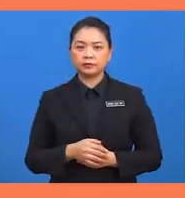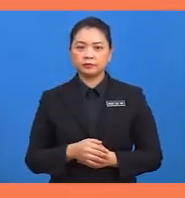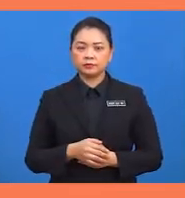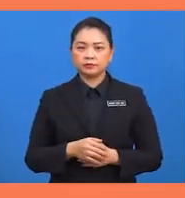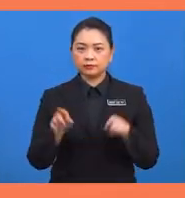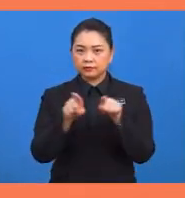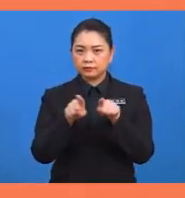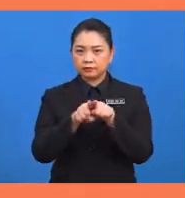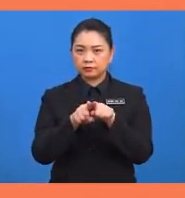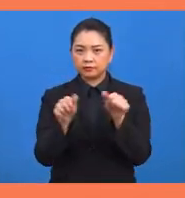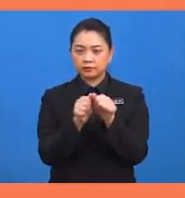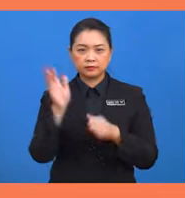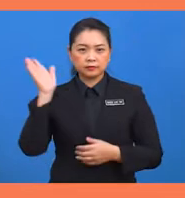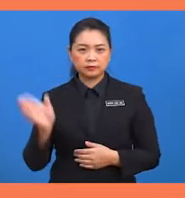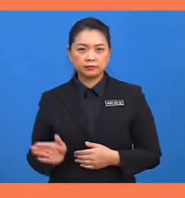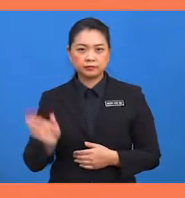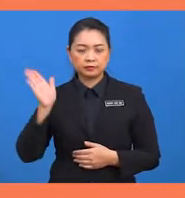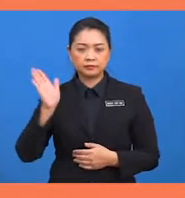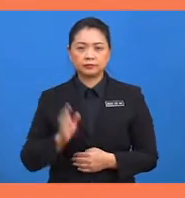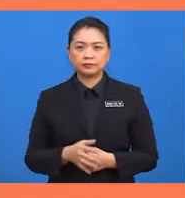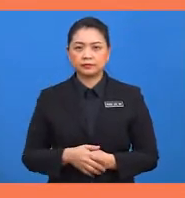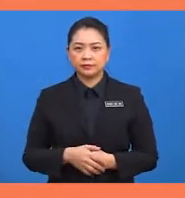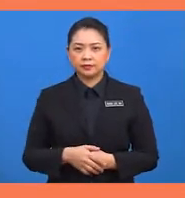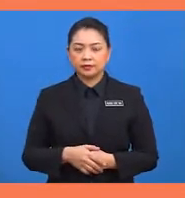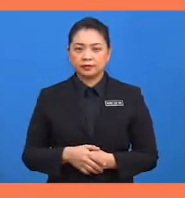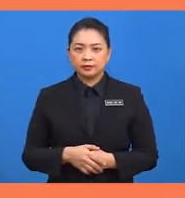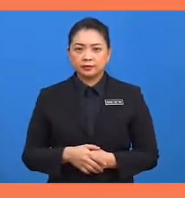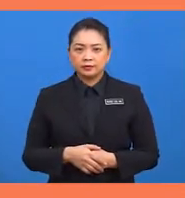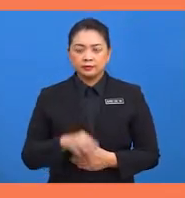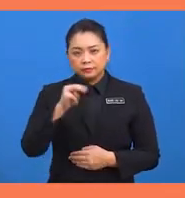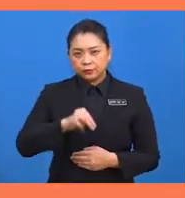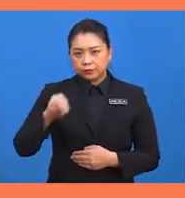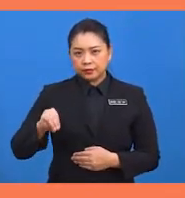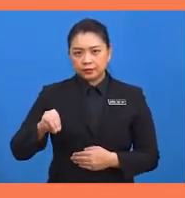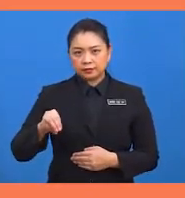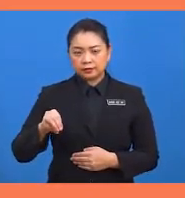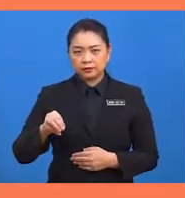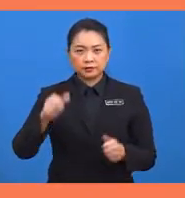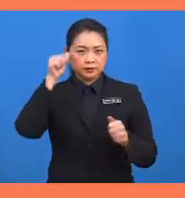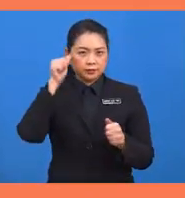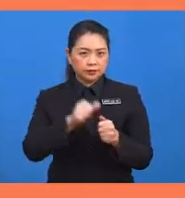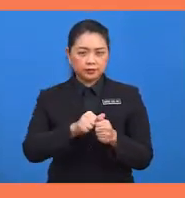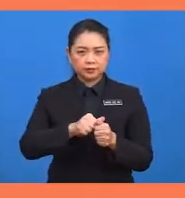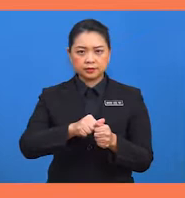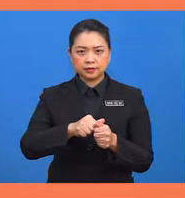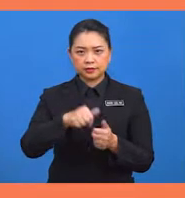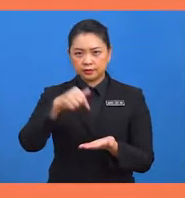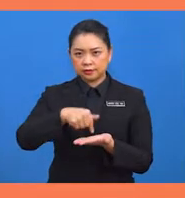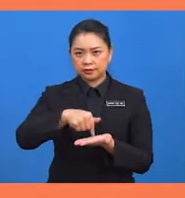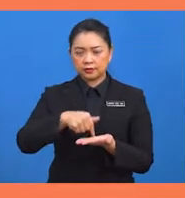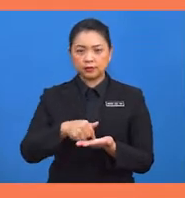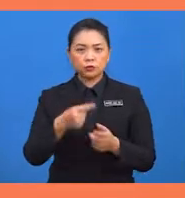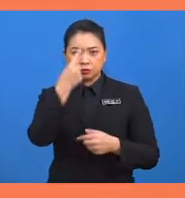darjah sama dengan 86 darjah. Murid-murid ingat di sini